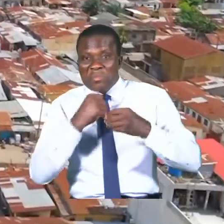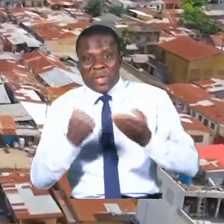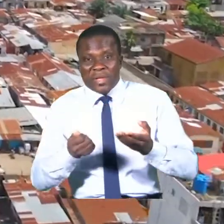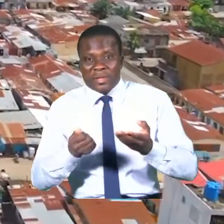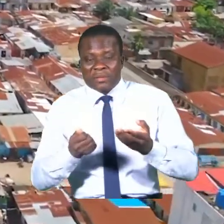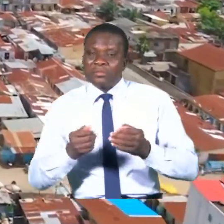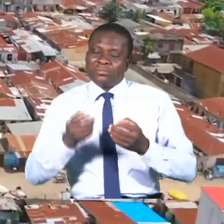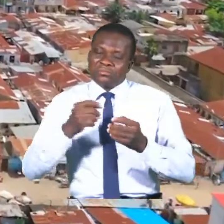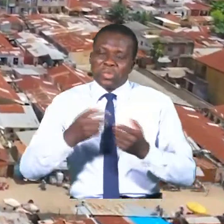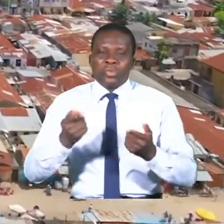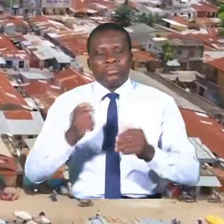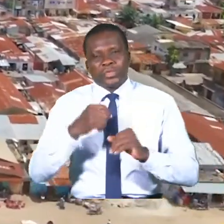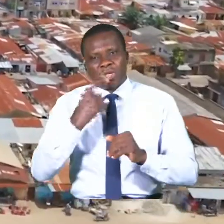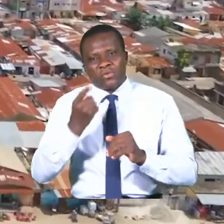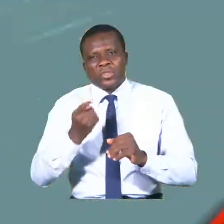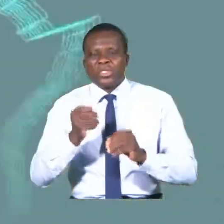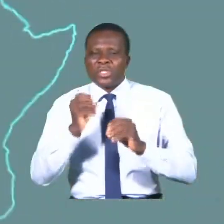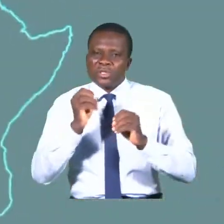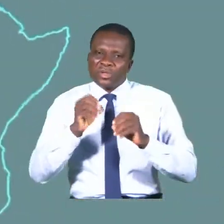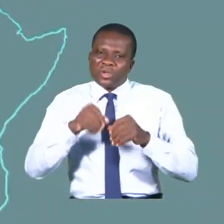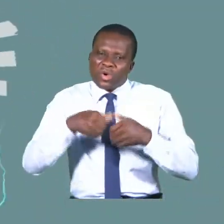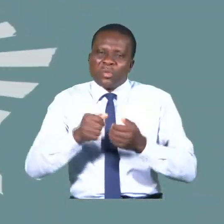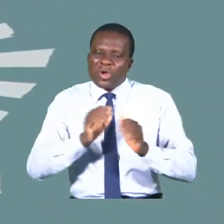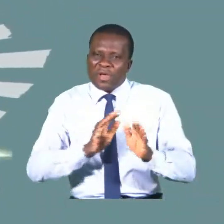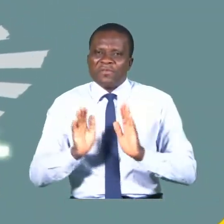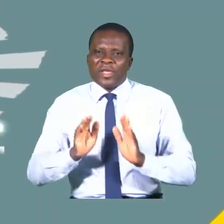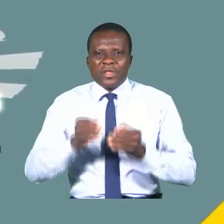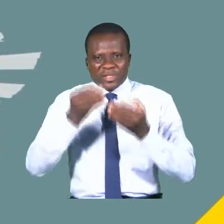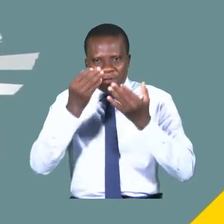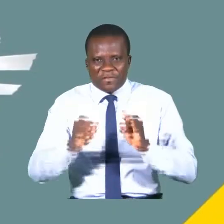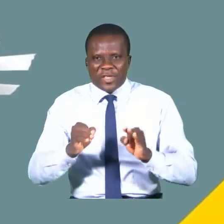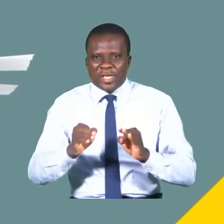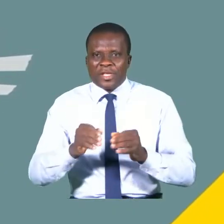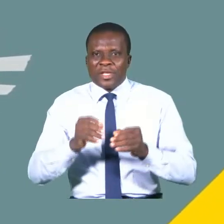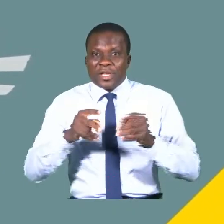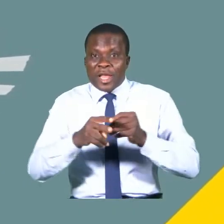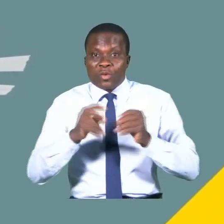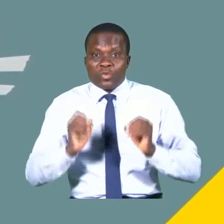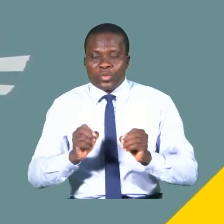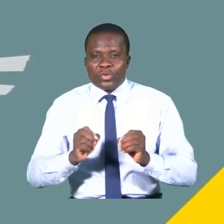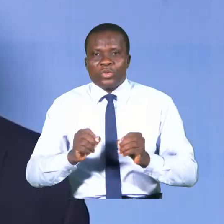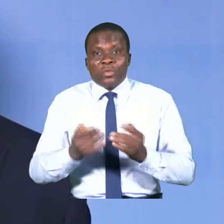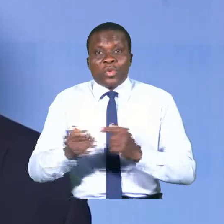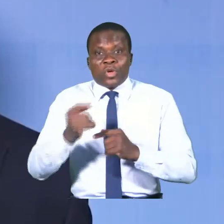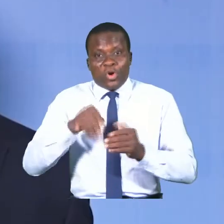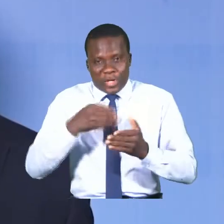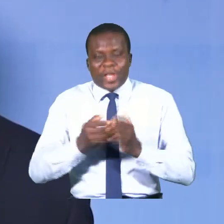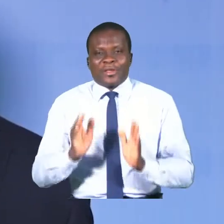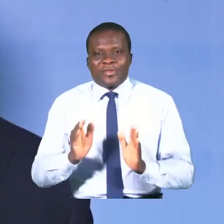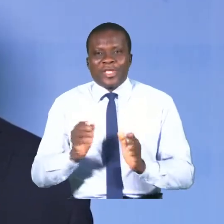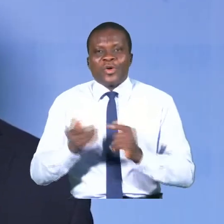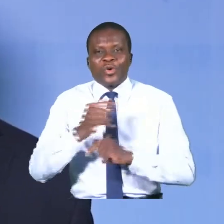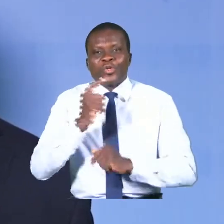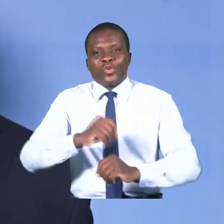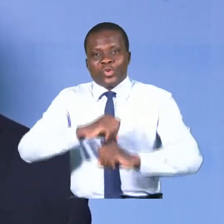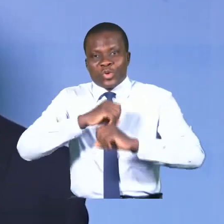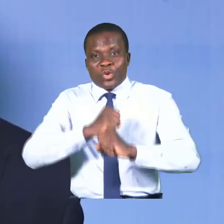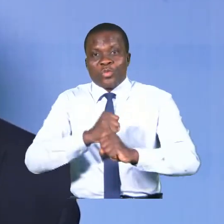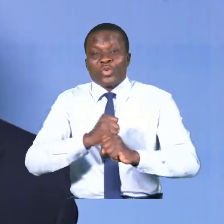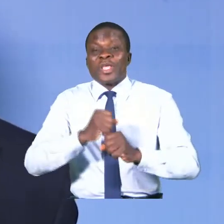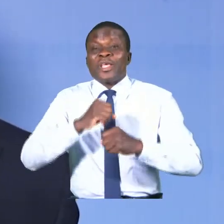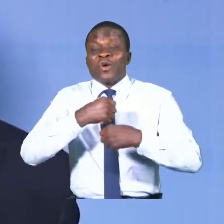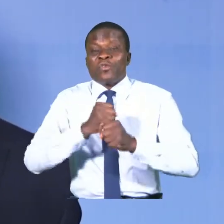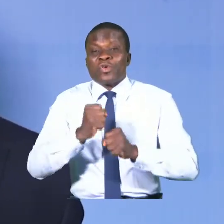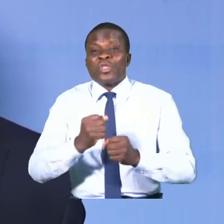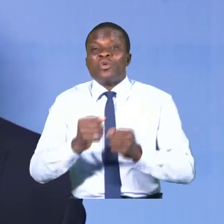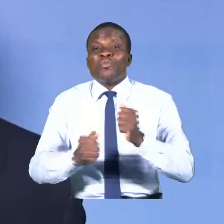dit qu'on mettrait fin au délestage. Nous y sommes arrivés. Aujourd'hui, nous produisons déjà plus de la moitié